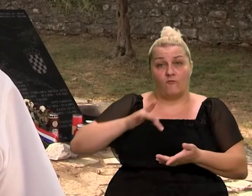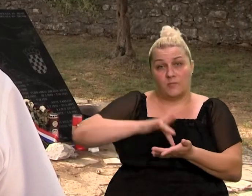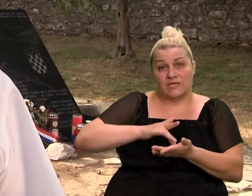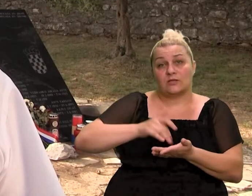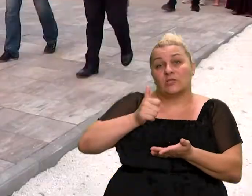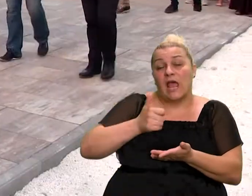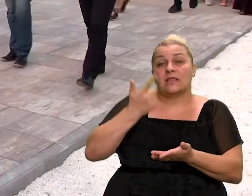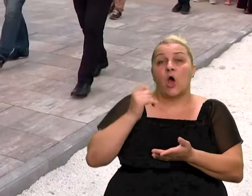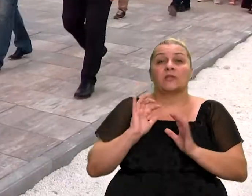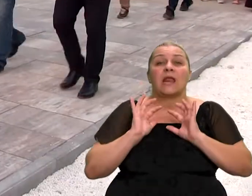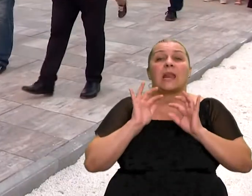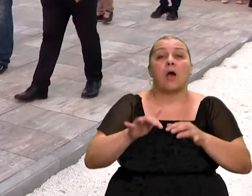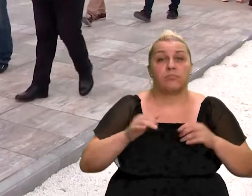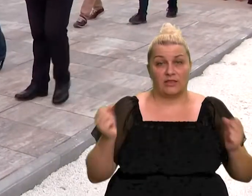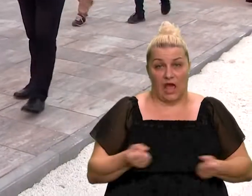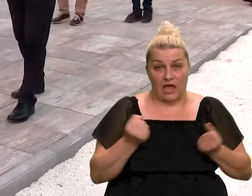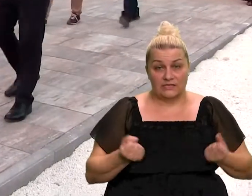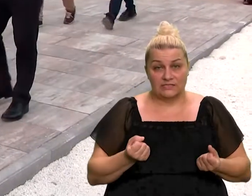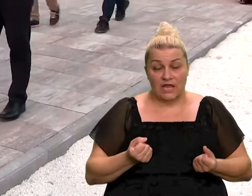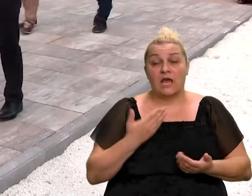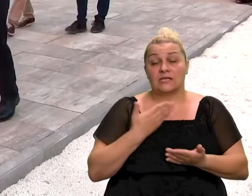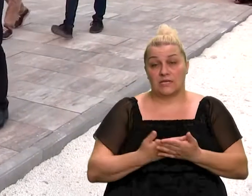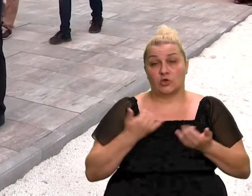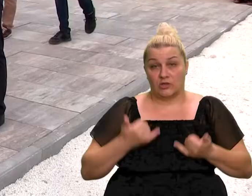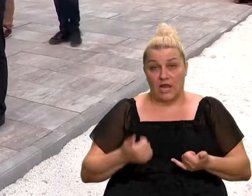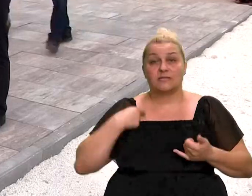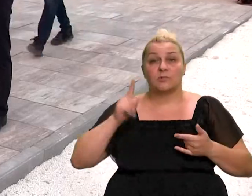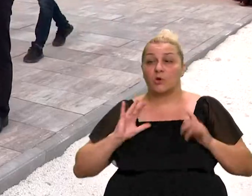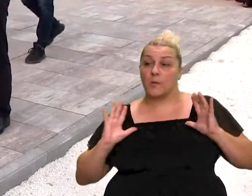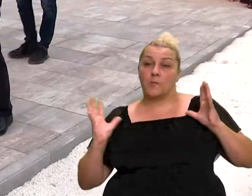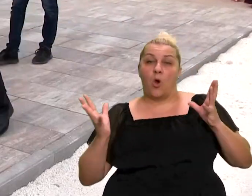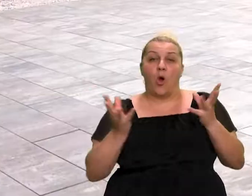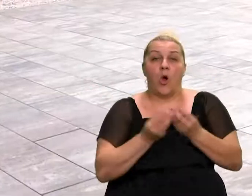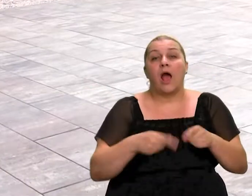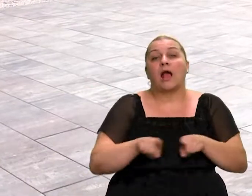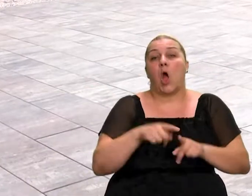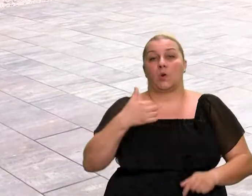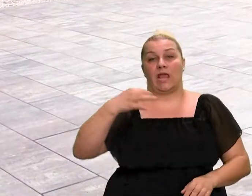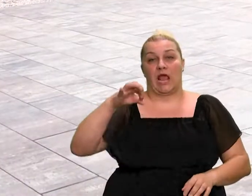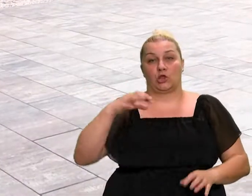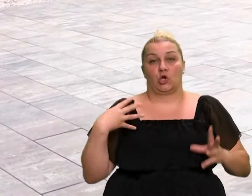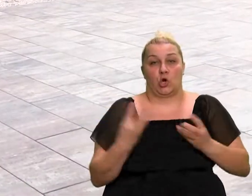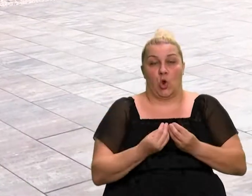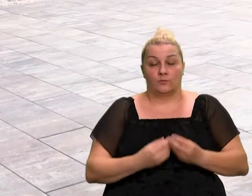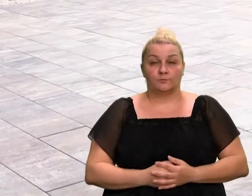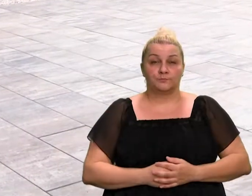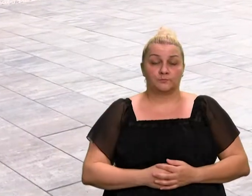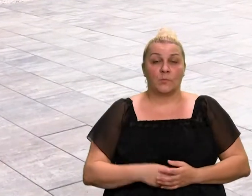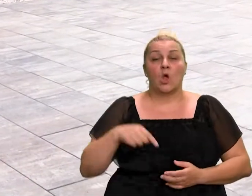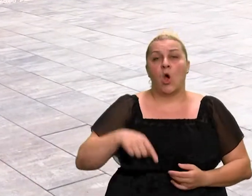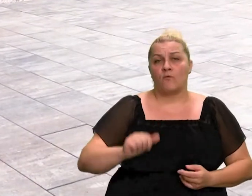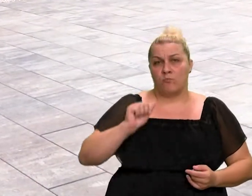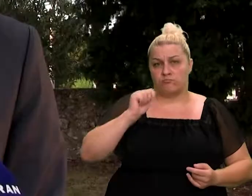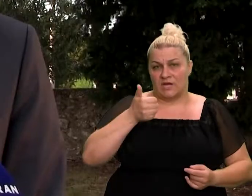napadnih akcija i zato jednostavno svi danas moramo biti jednom. Ovo je prva prava vojno